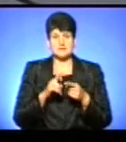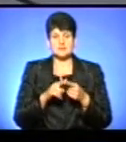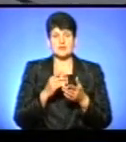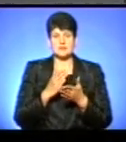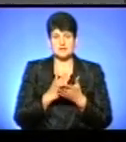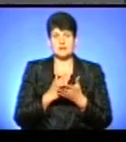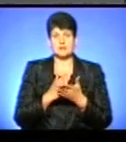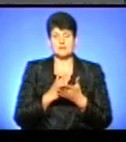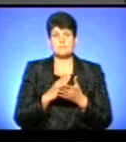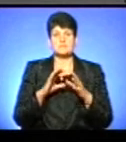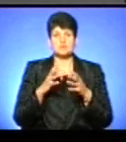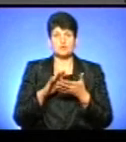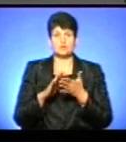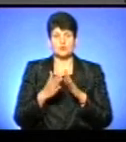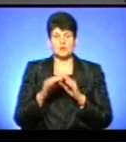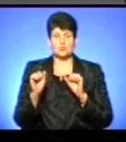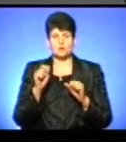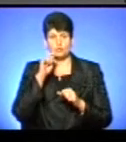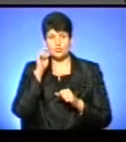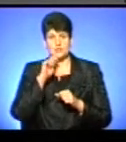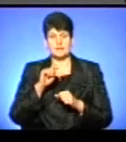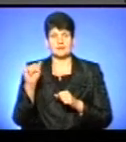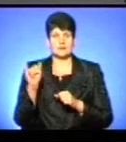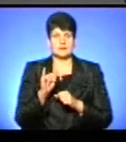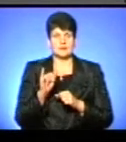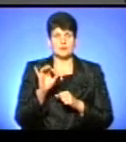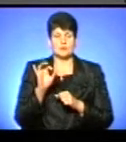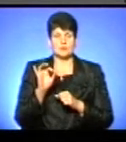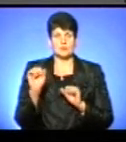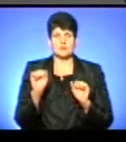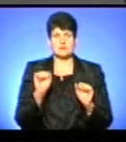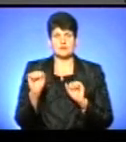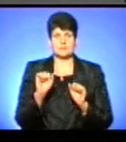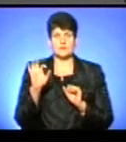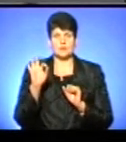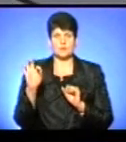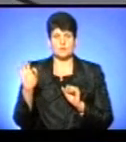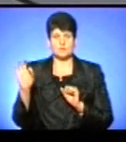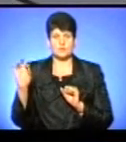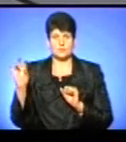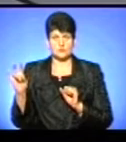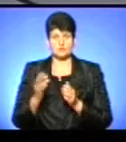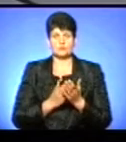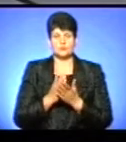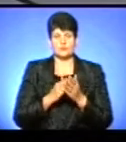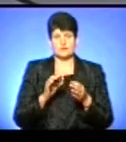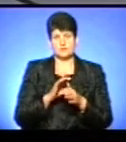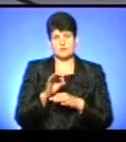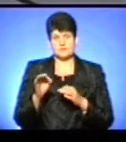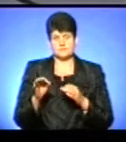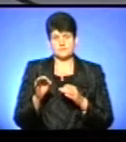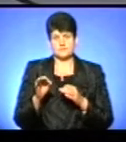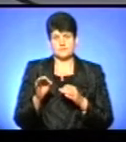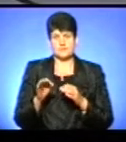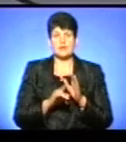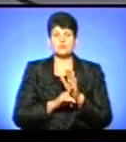є міжнародна угода між урядом України і управлінням… Організацією об'єднаних націй з обслуговуванням проєктів. з обслуговуванням проєктів.